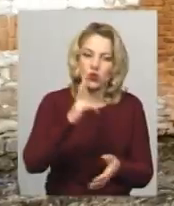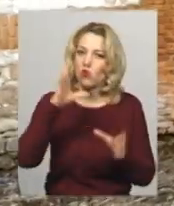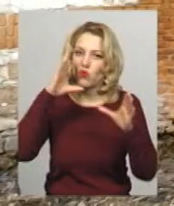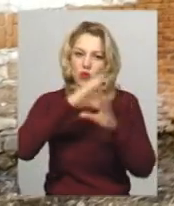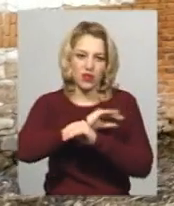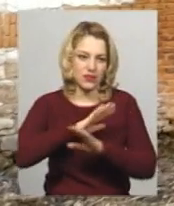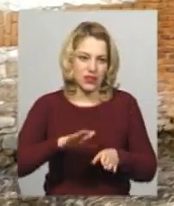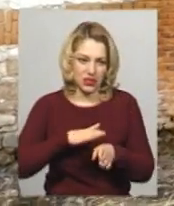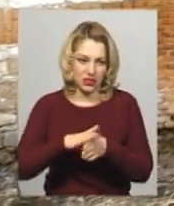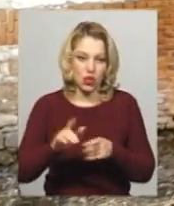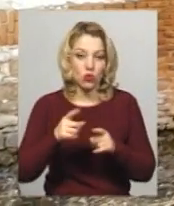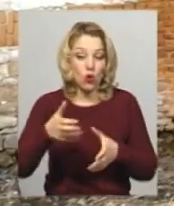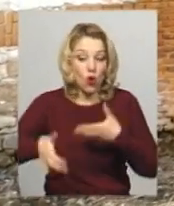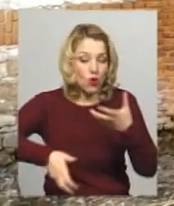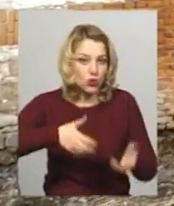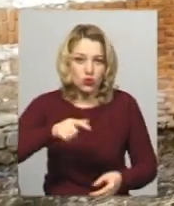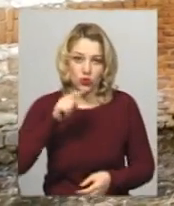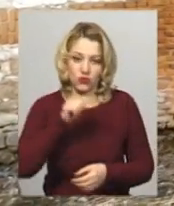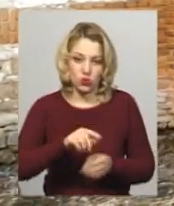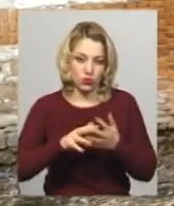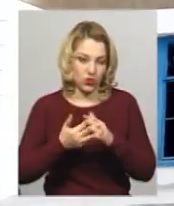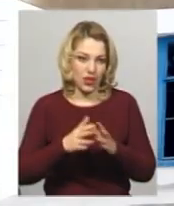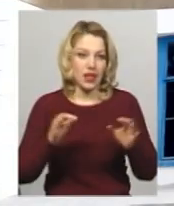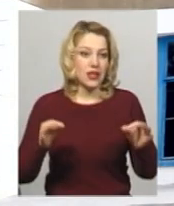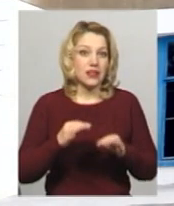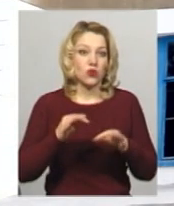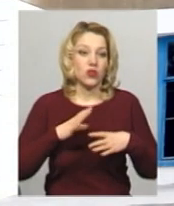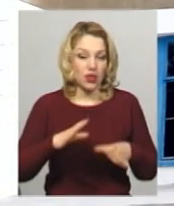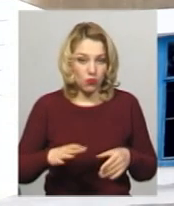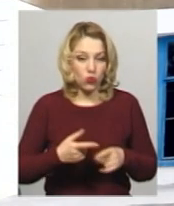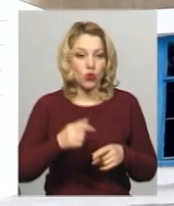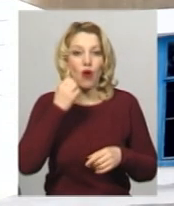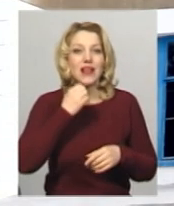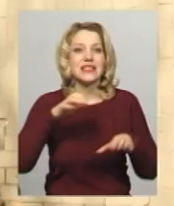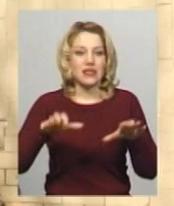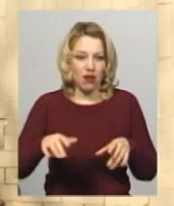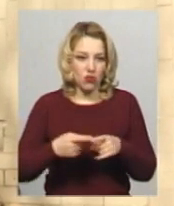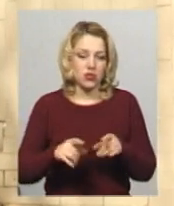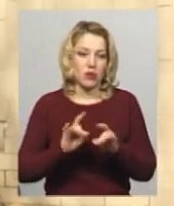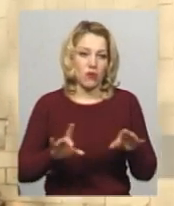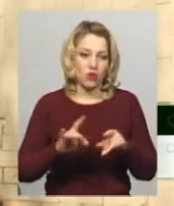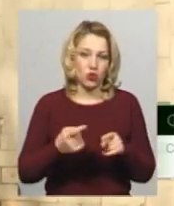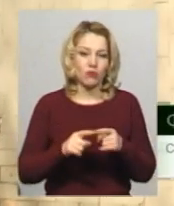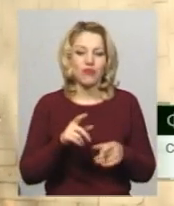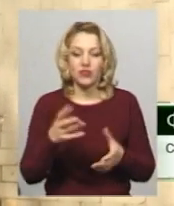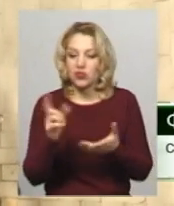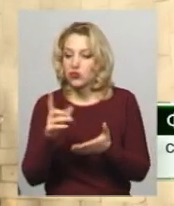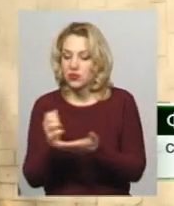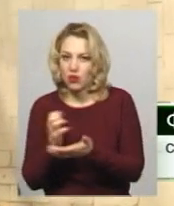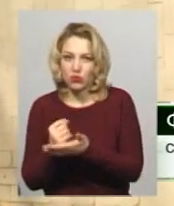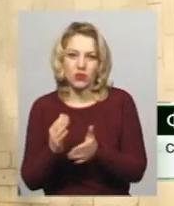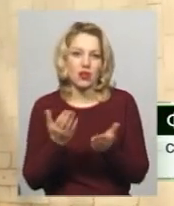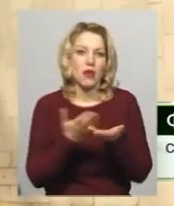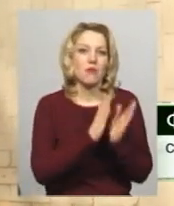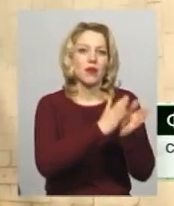Тож, орскопок в Тарнруді ніколи не було. Староста села Франц Камінський каже, деякі знахідки помістили бібліотеці. А так, щоб великий